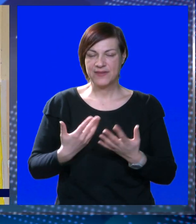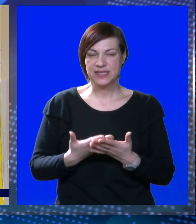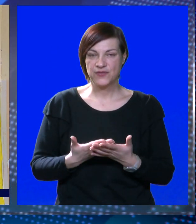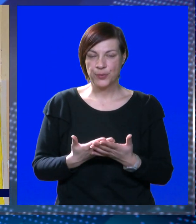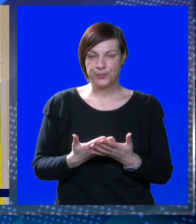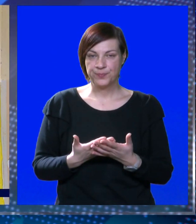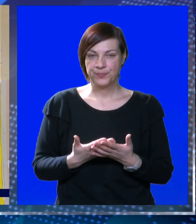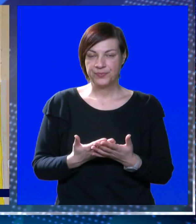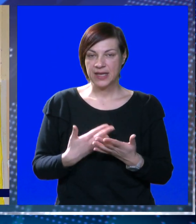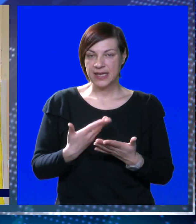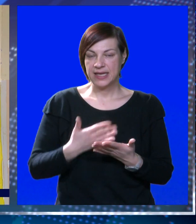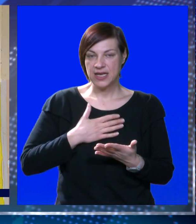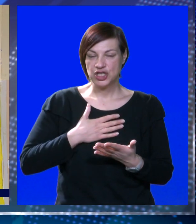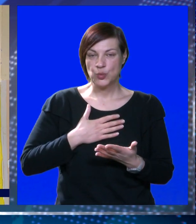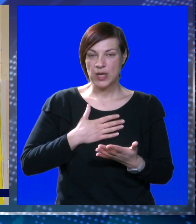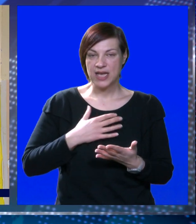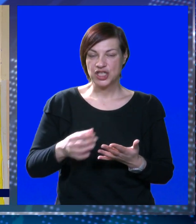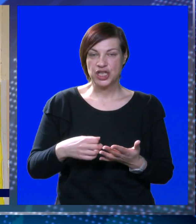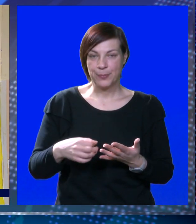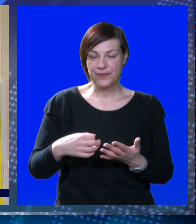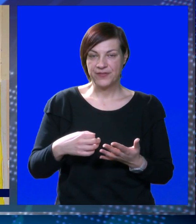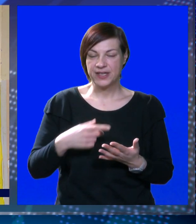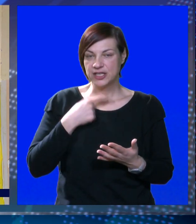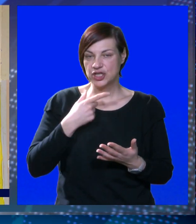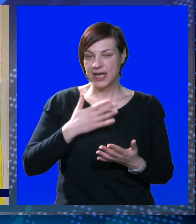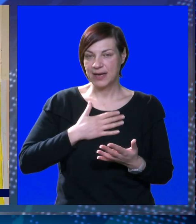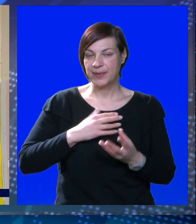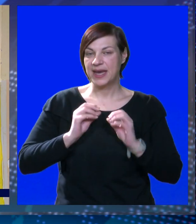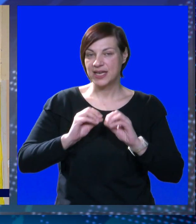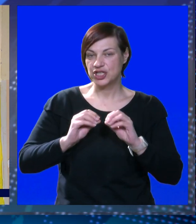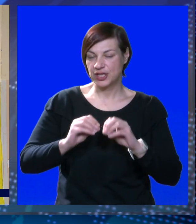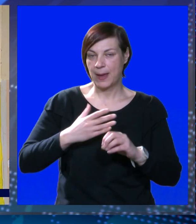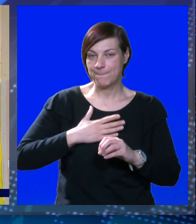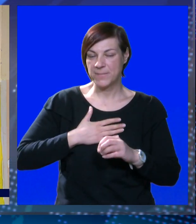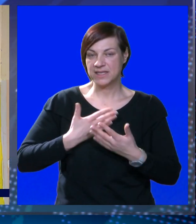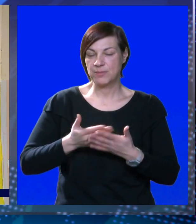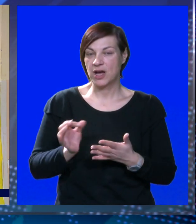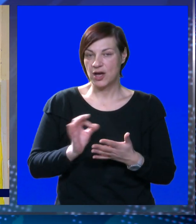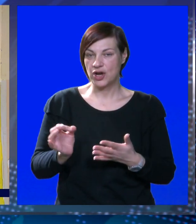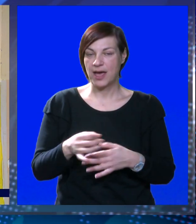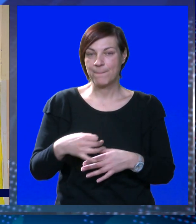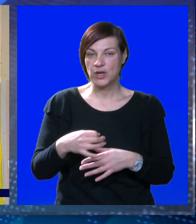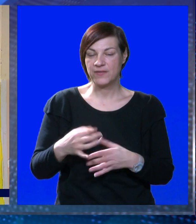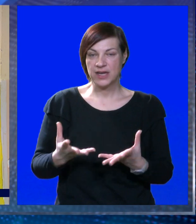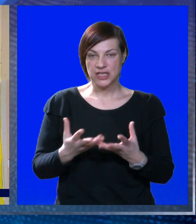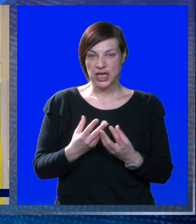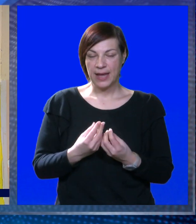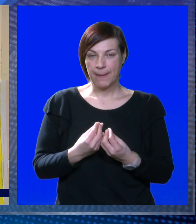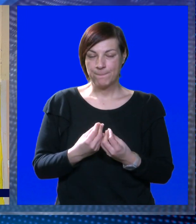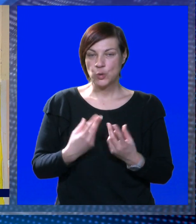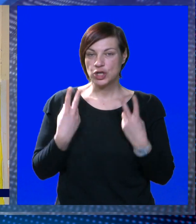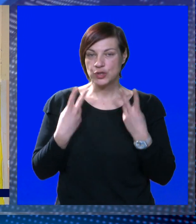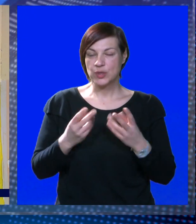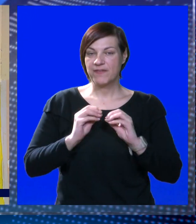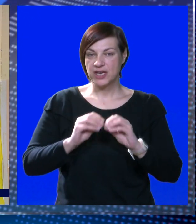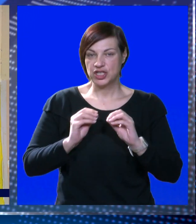zdravstvo. Inače u našem vrtiću, rekla bi naše odgojiteljice, mi smo kao najbolji vrtići i jako puno